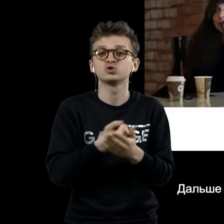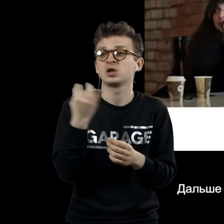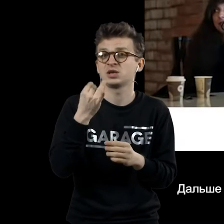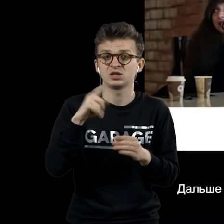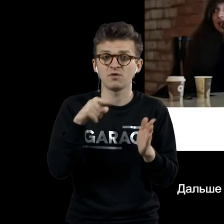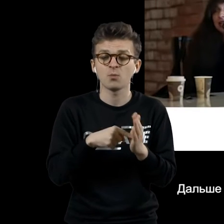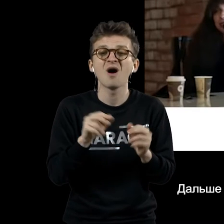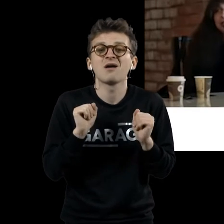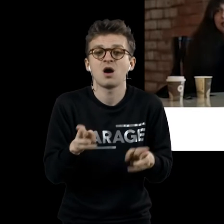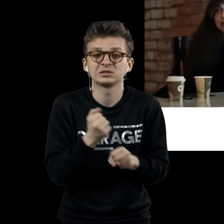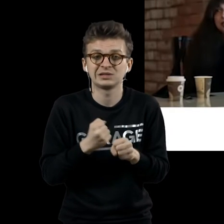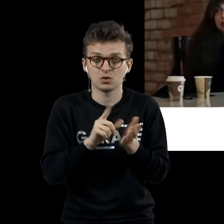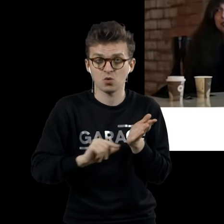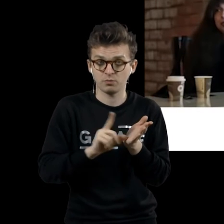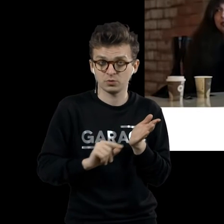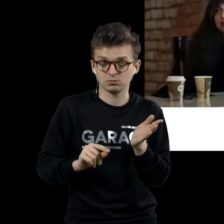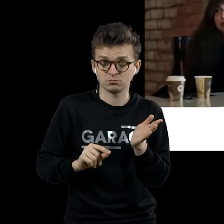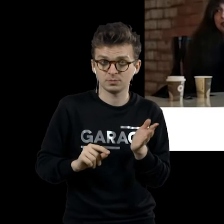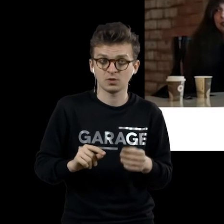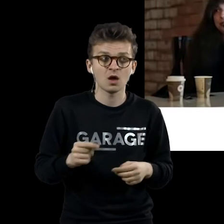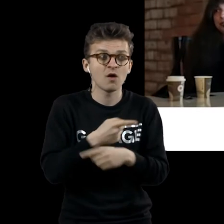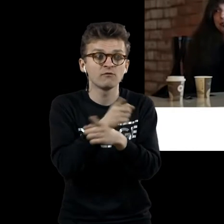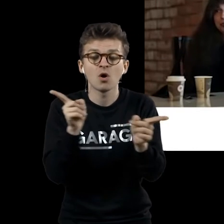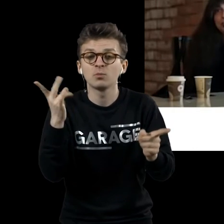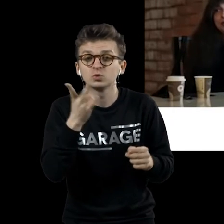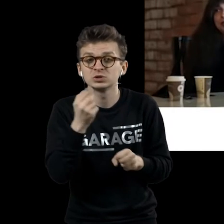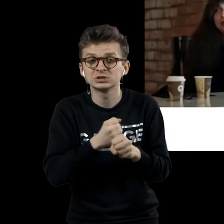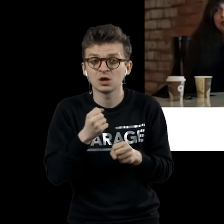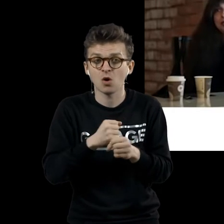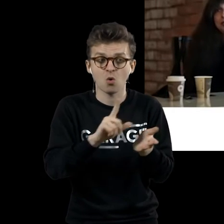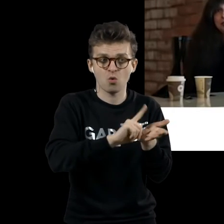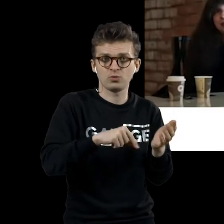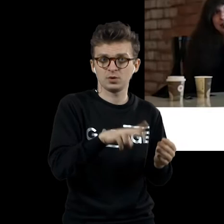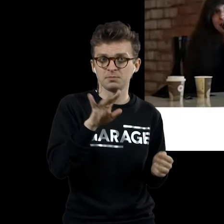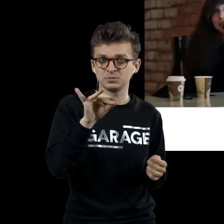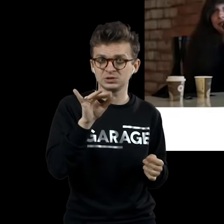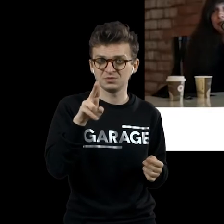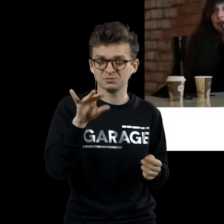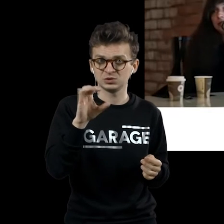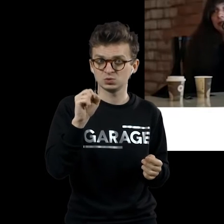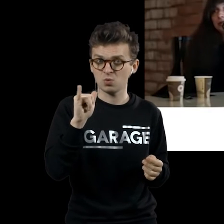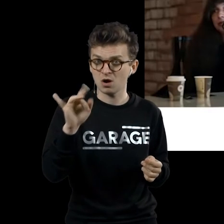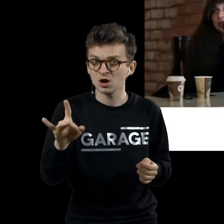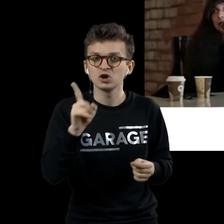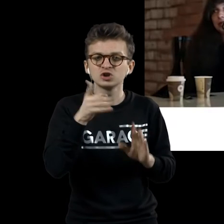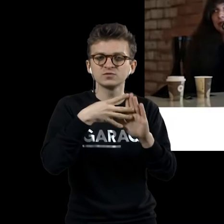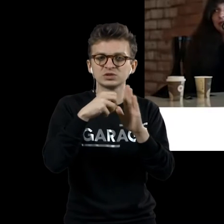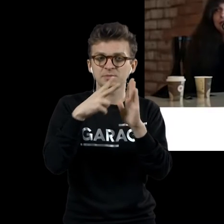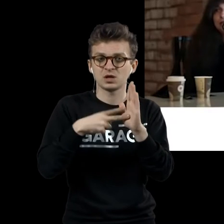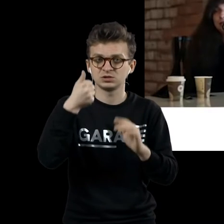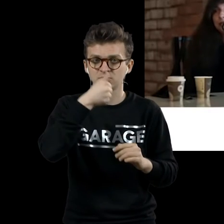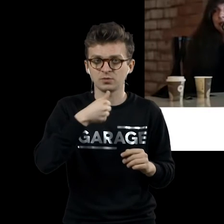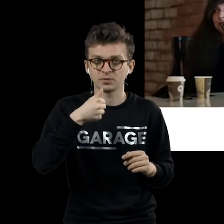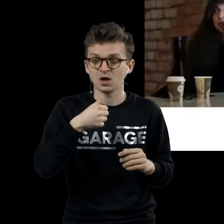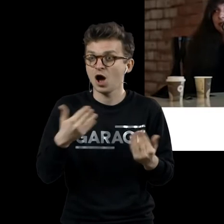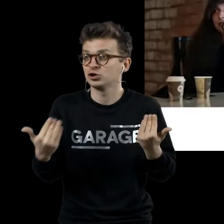копию редимейда. Вам нужно создать копию писсуара 1917 года, а на